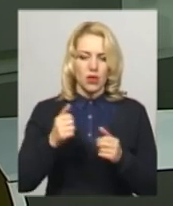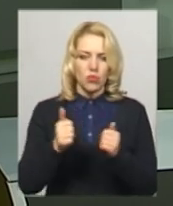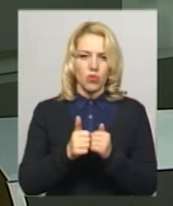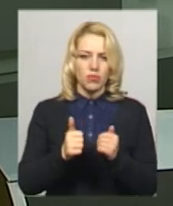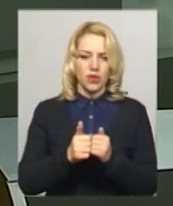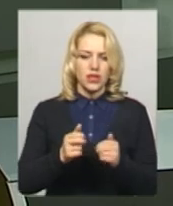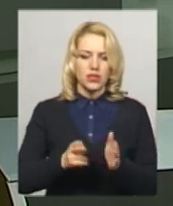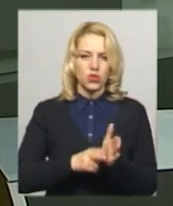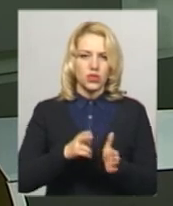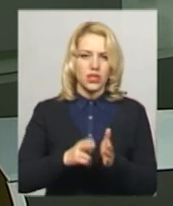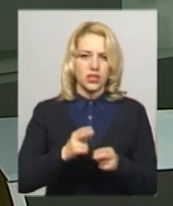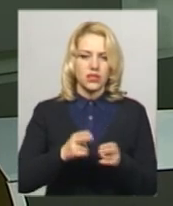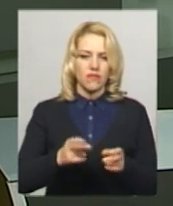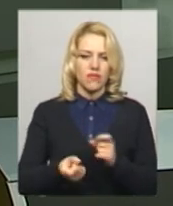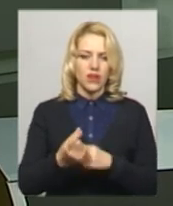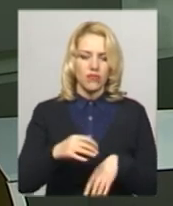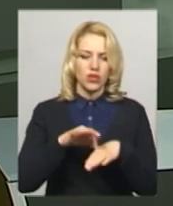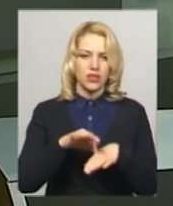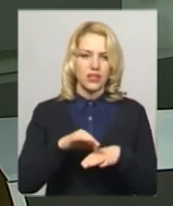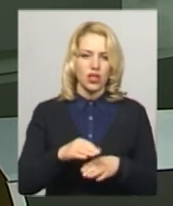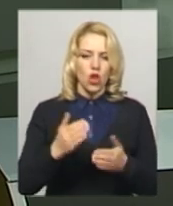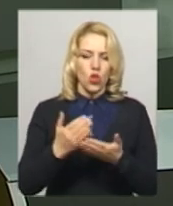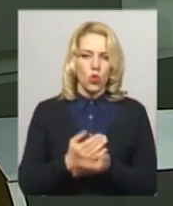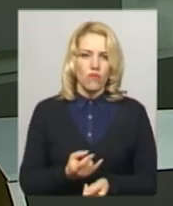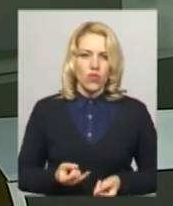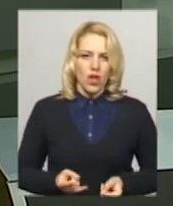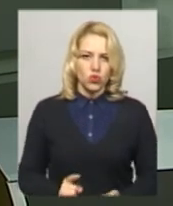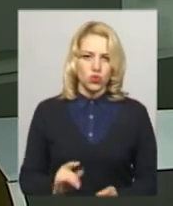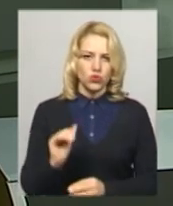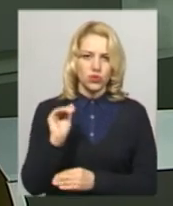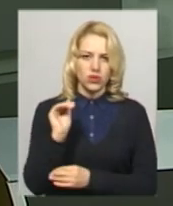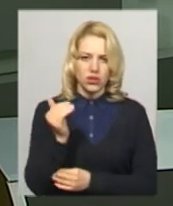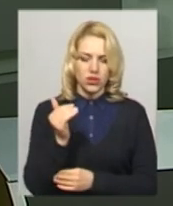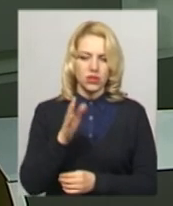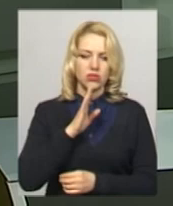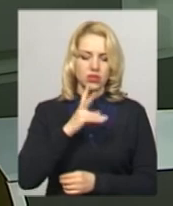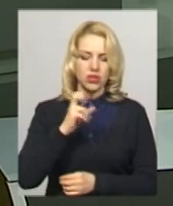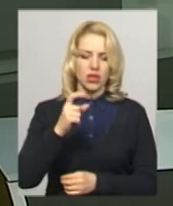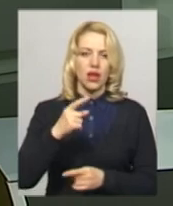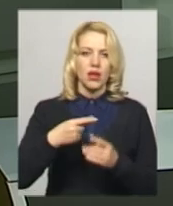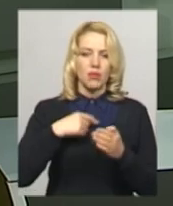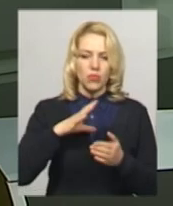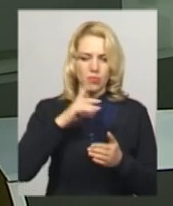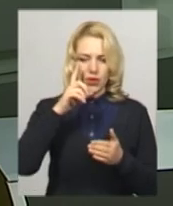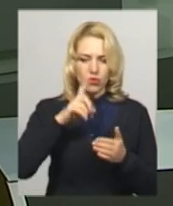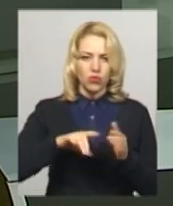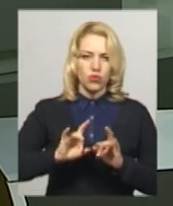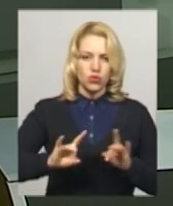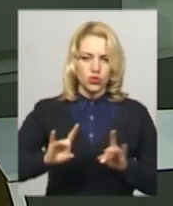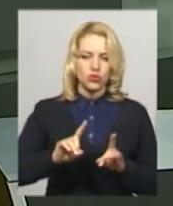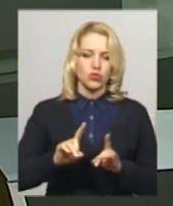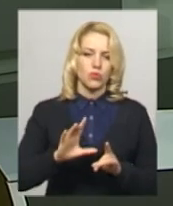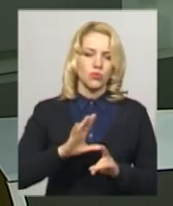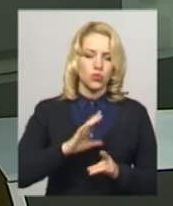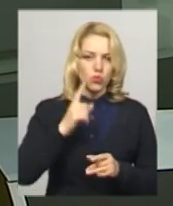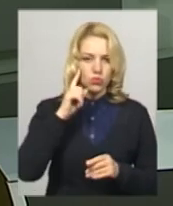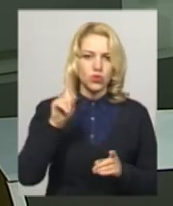він виявив тіло новонародженої дитини. Обвинувачена пояснила, була переконана, що дитина народилася мертвою, бо після народження